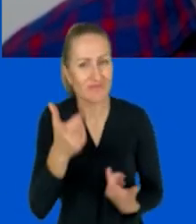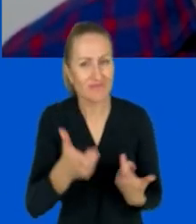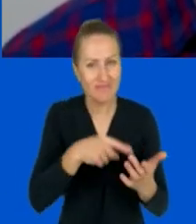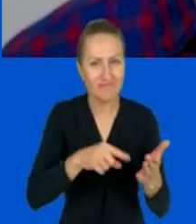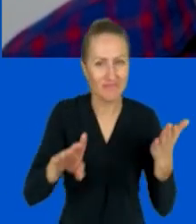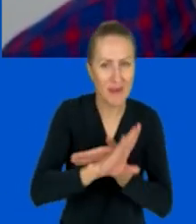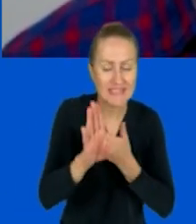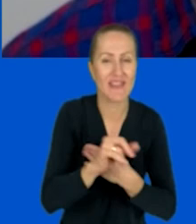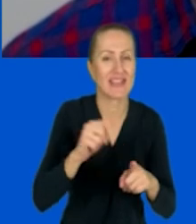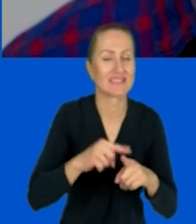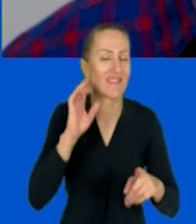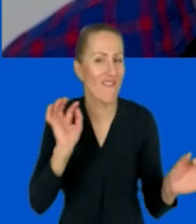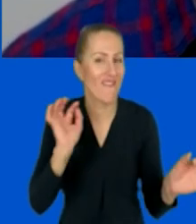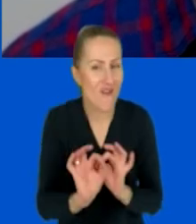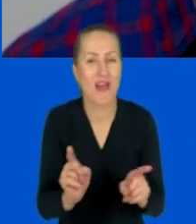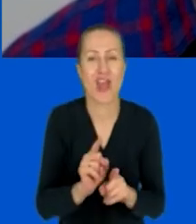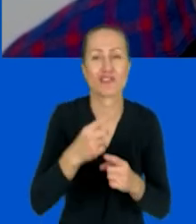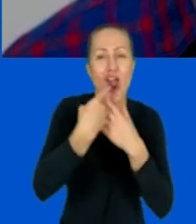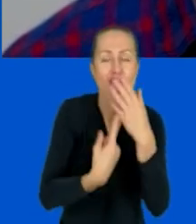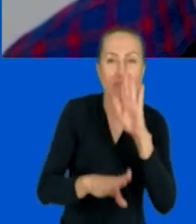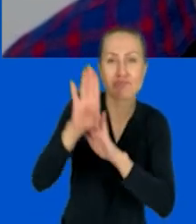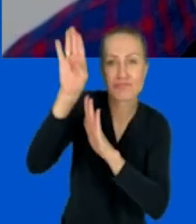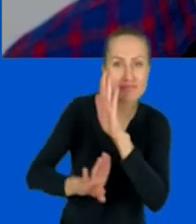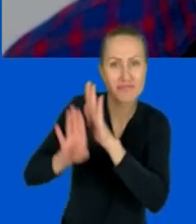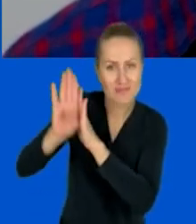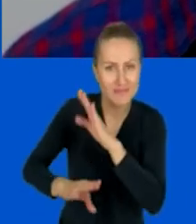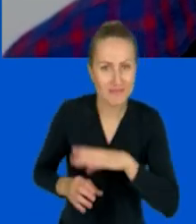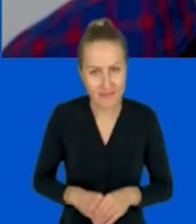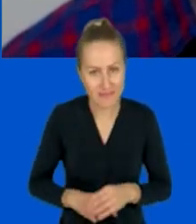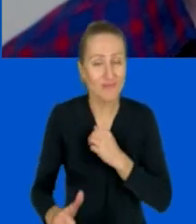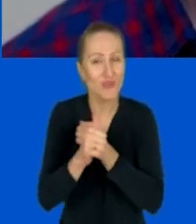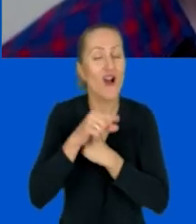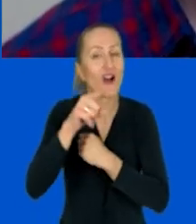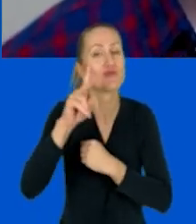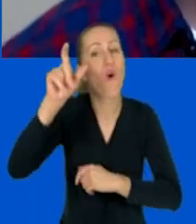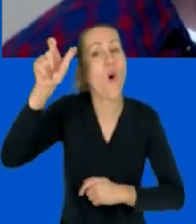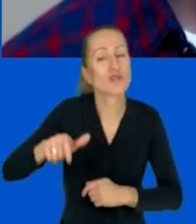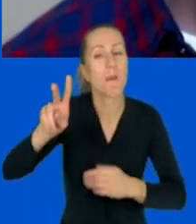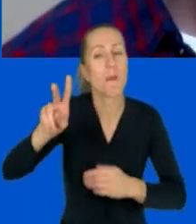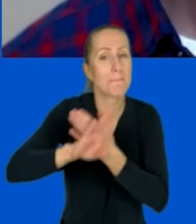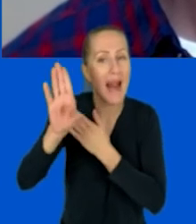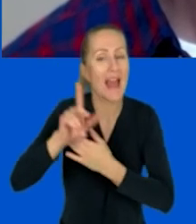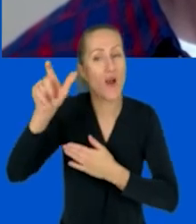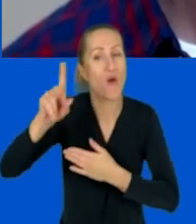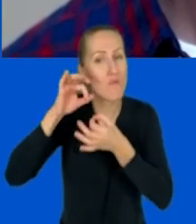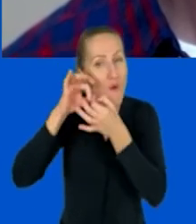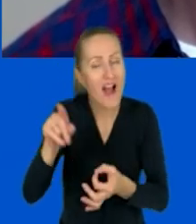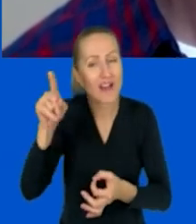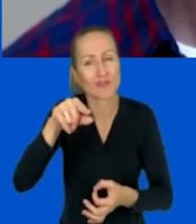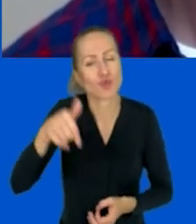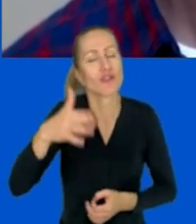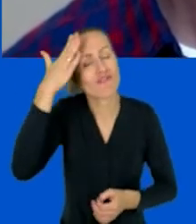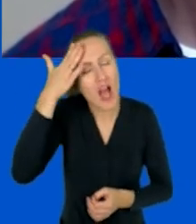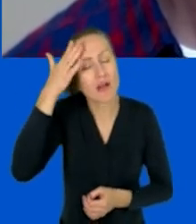słuchania, o prezentacji, o danych, o słupkach. Wiecie, chodzi o to też, żeby ten prelegent, ta osoba prowadząca miała